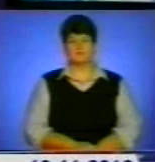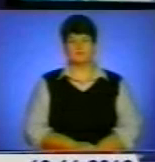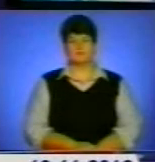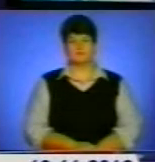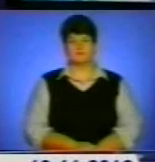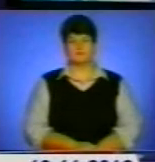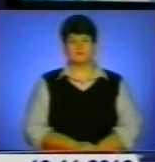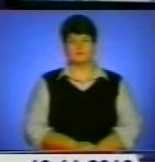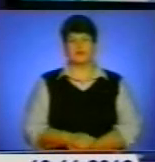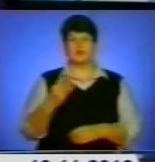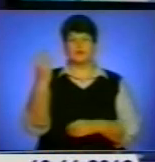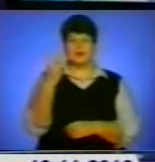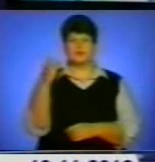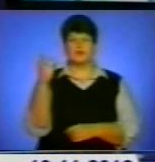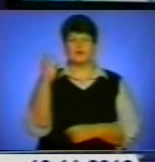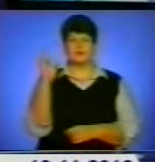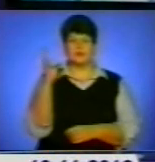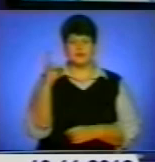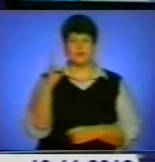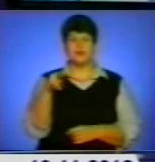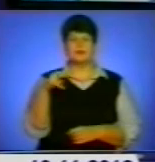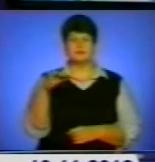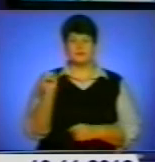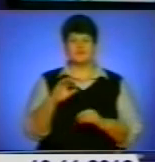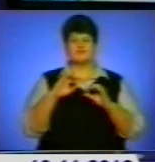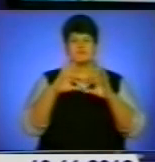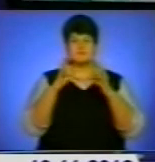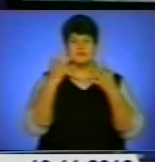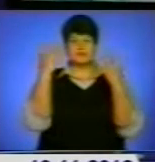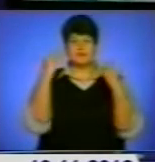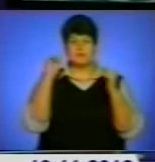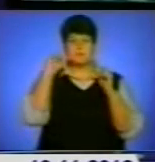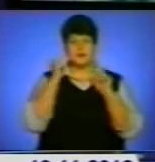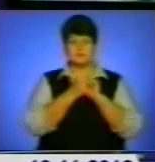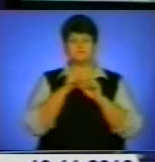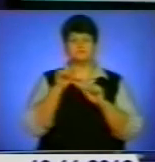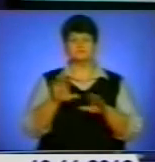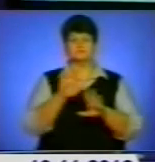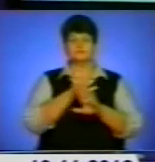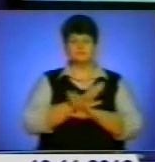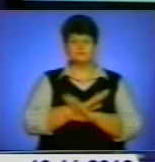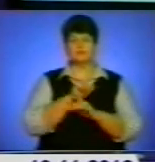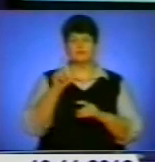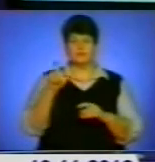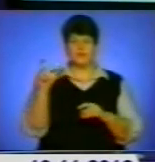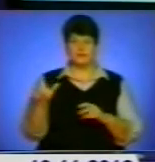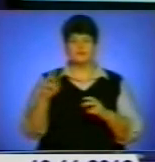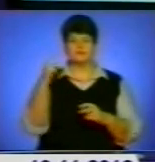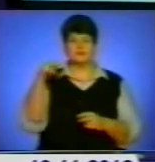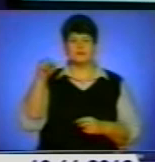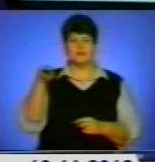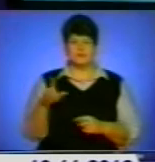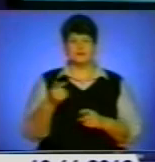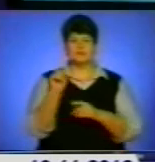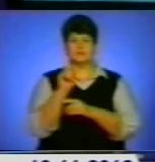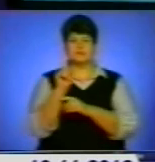У третю неділю листопада – Всесвітній день пам'яті жертв дорожньо-транспортних пригод. З цієї нагоди на театральному майдані запалили